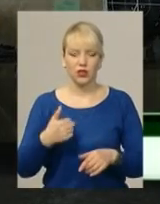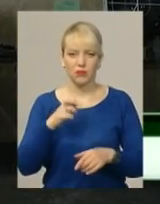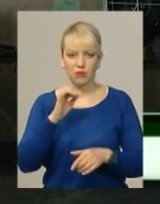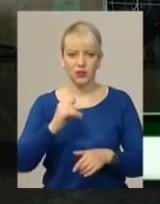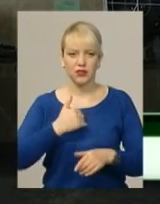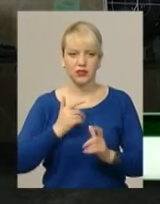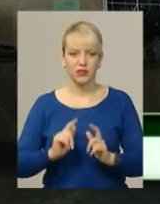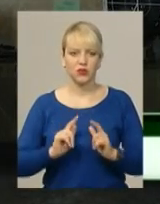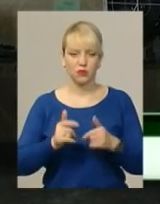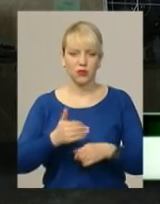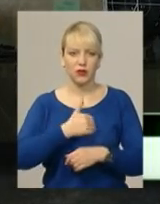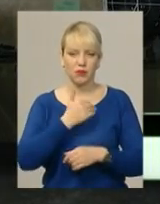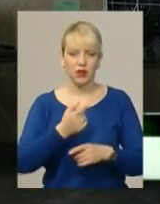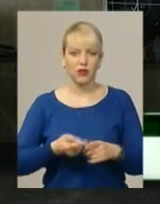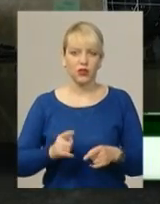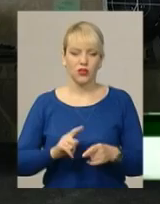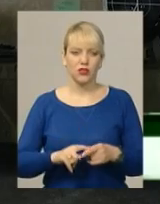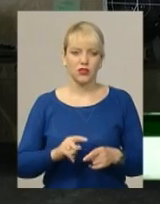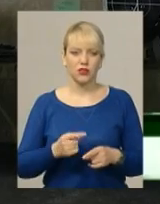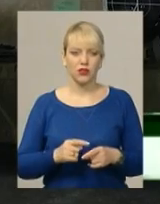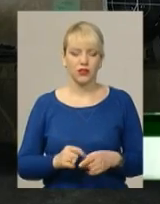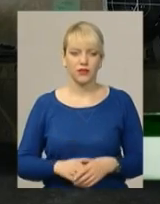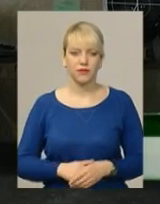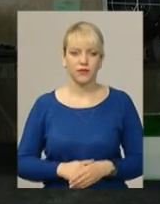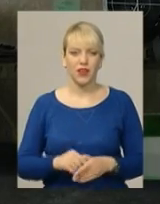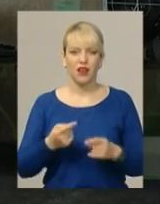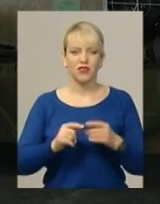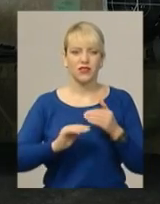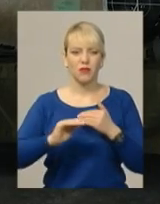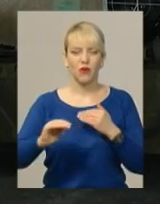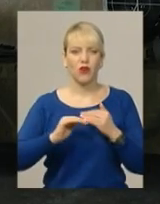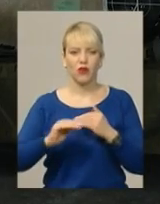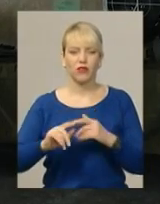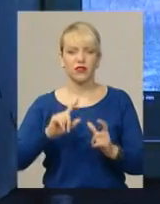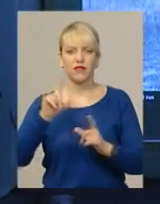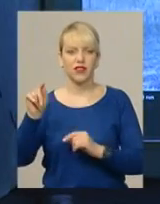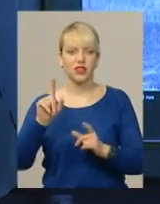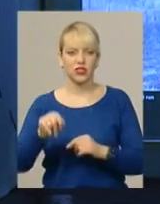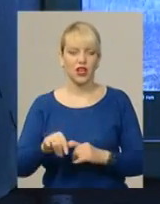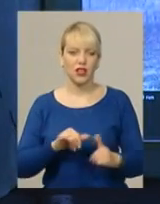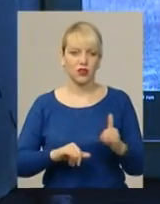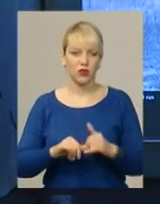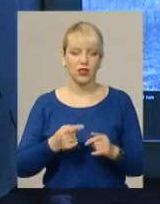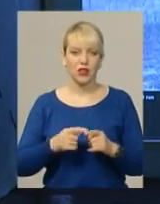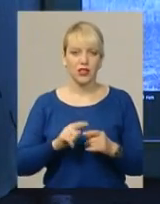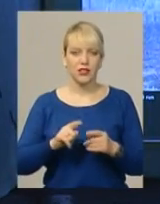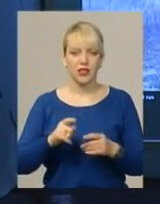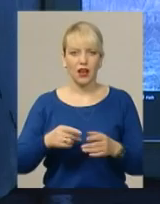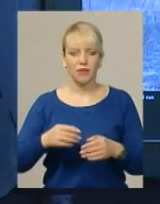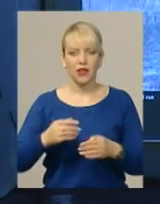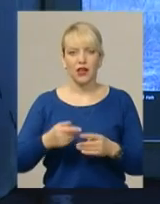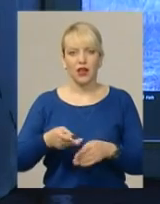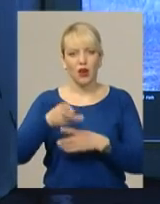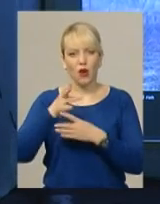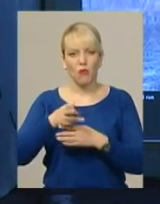прагнути до цього. Оце всякі полігони, різні виїжджання кудись там. Мультимедійна система, каже товариш